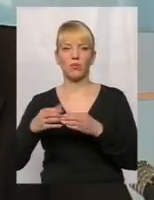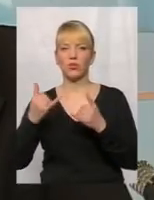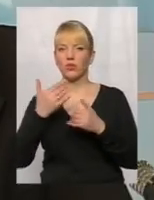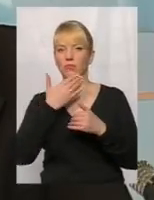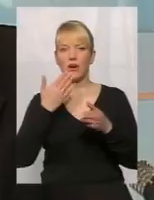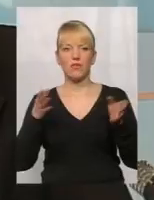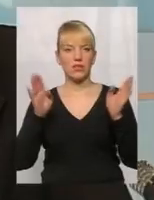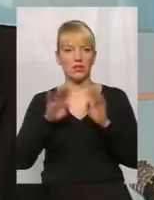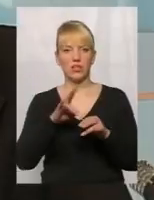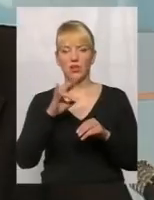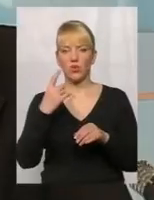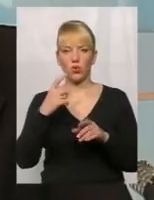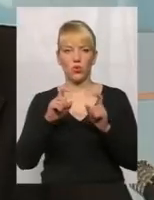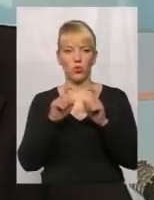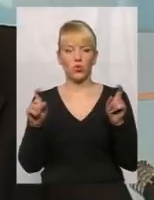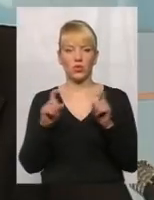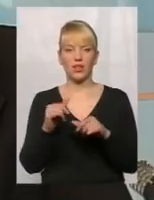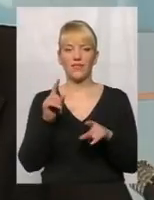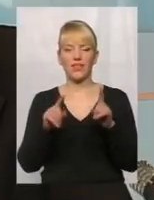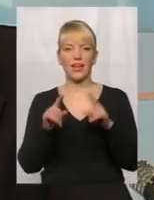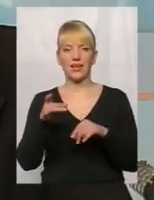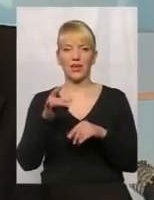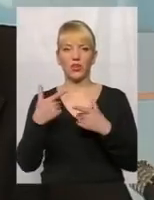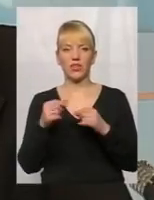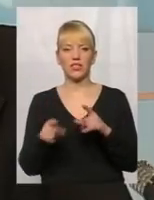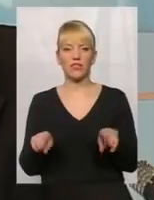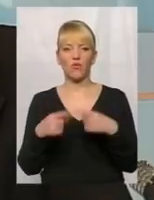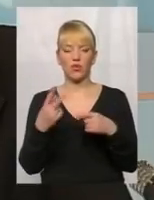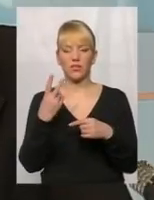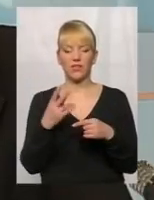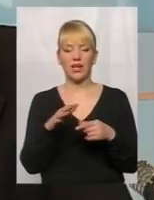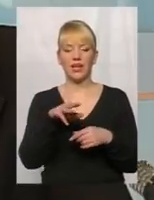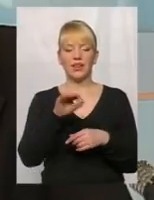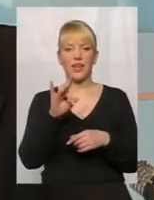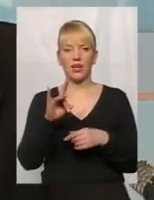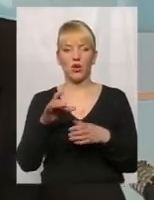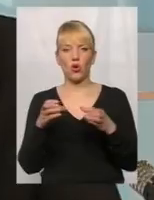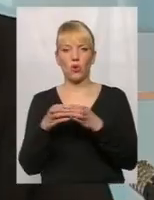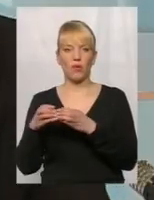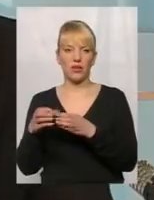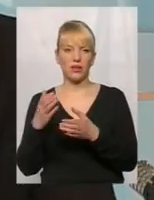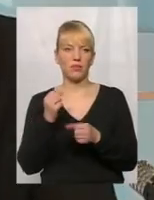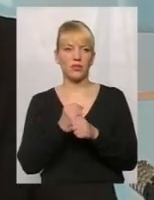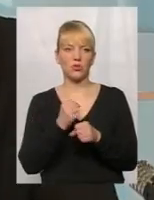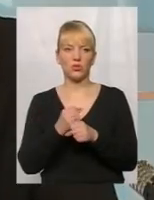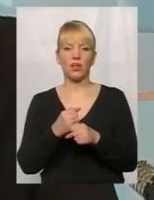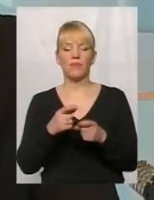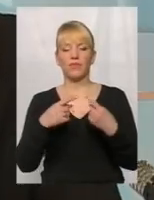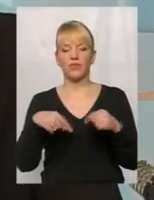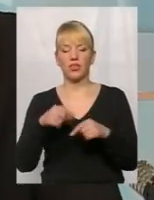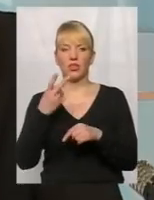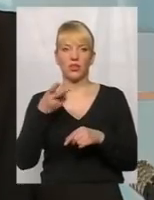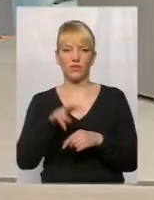установи. І сьогодні в деяких районах, створені дві-три територіальні громади, функціонує просто відділення двох-трьох